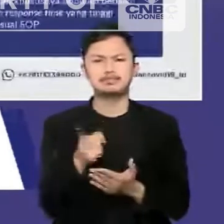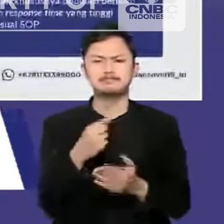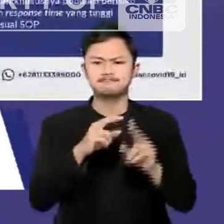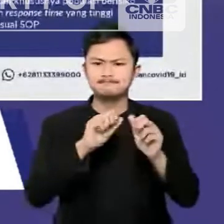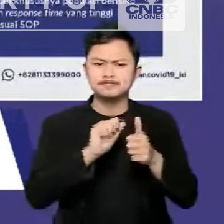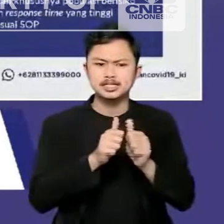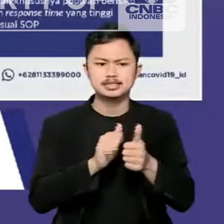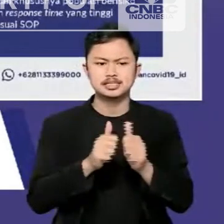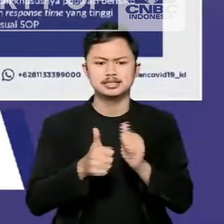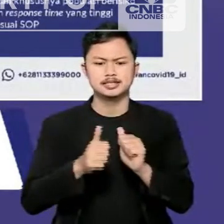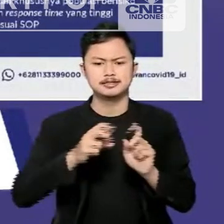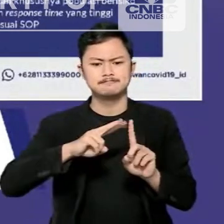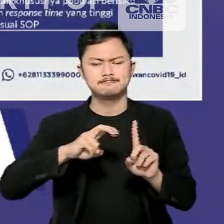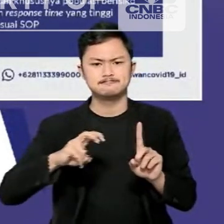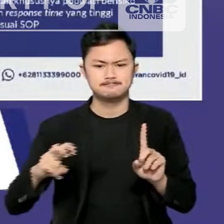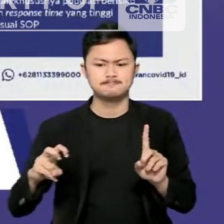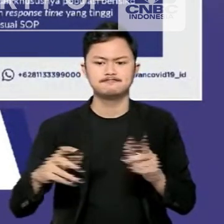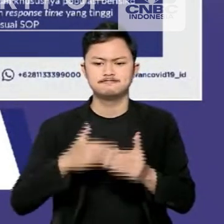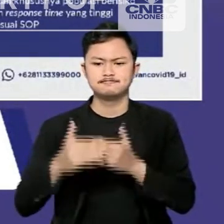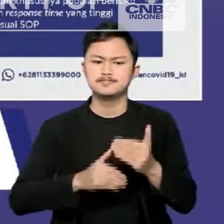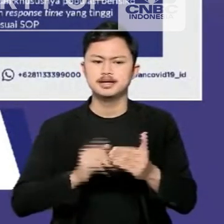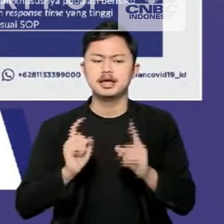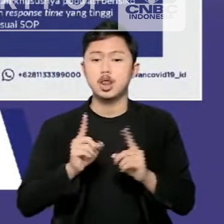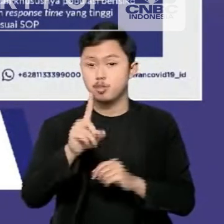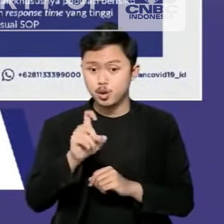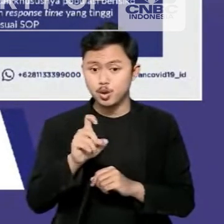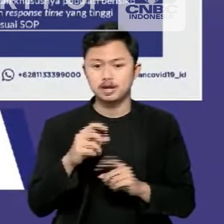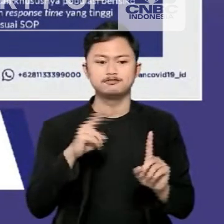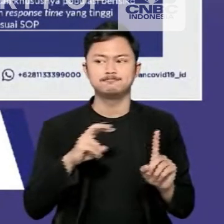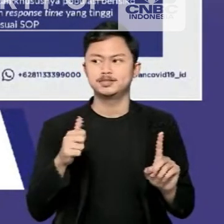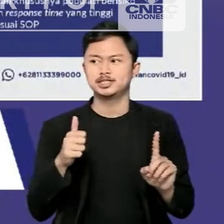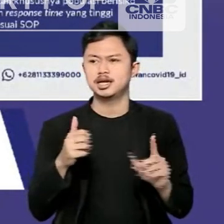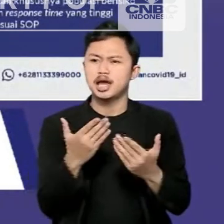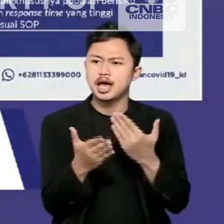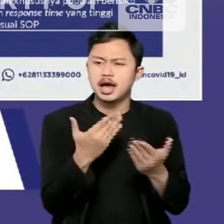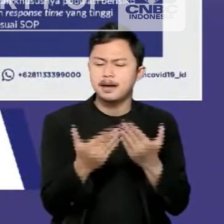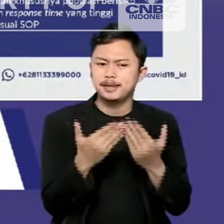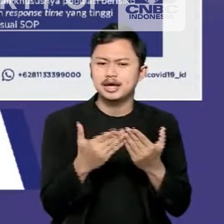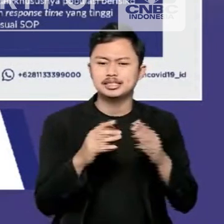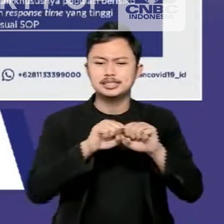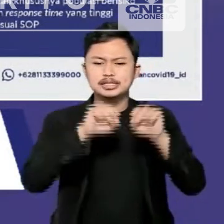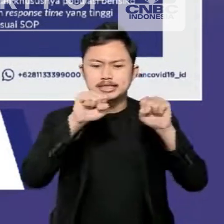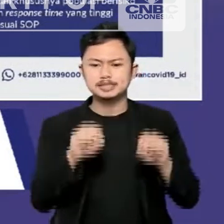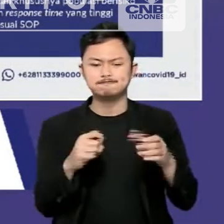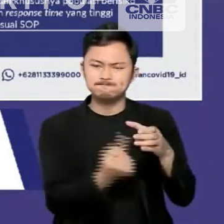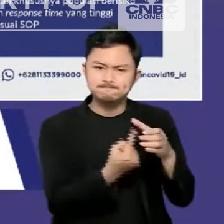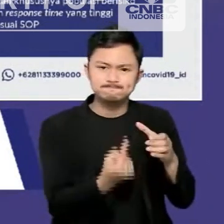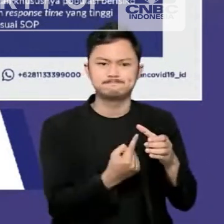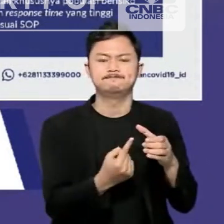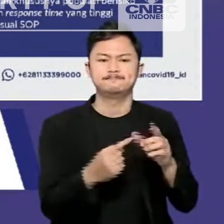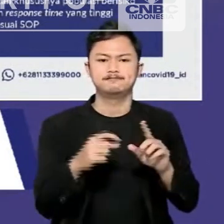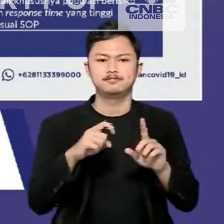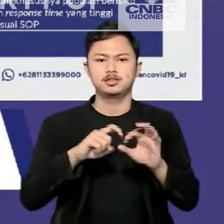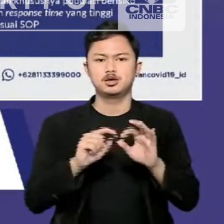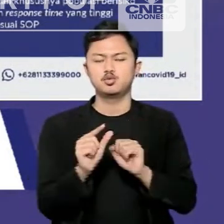testing, tracing, dan treatment lanjutan jika diperlukan. Aplikasi quarantine system untuk petugas di